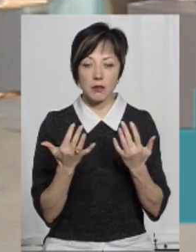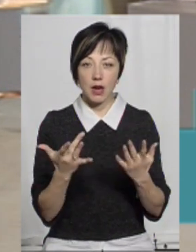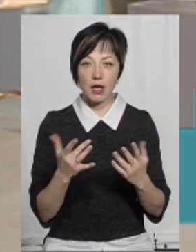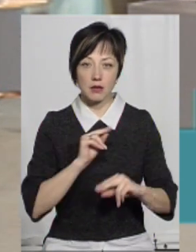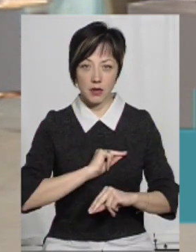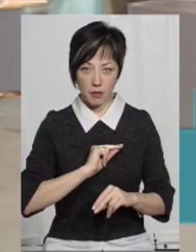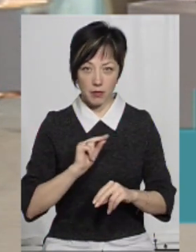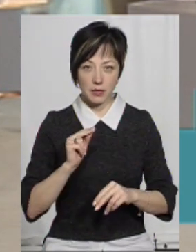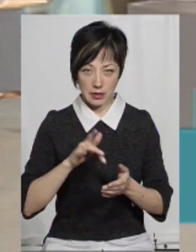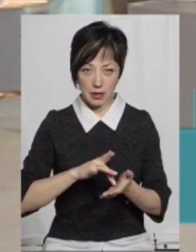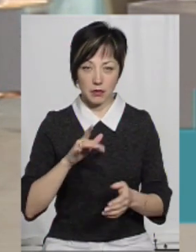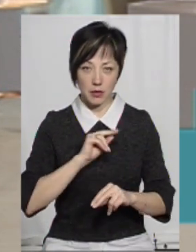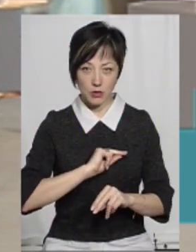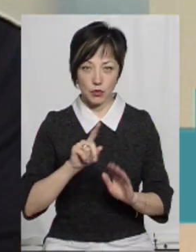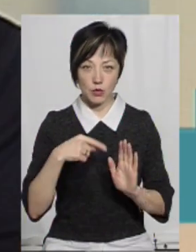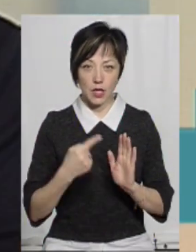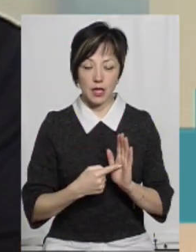штат, тобто він функціонує вже центр?